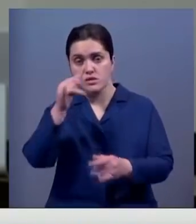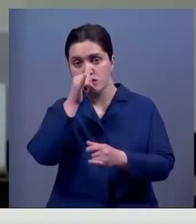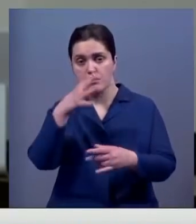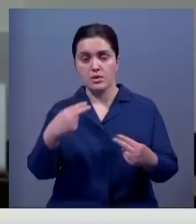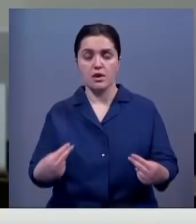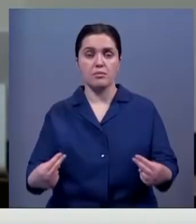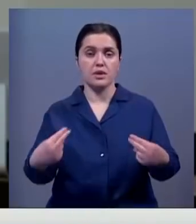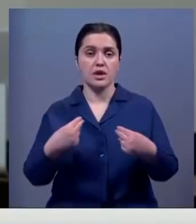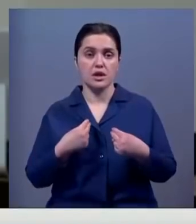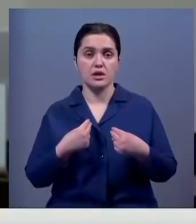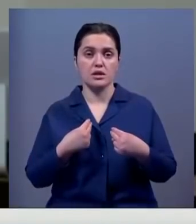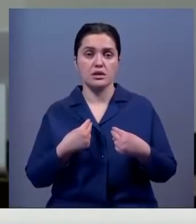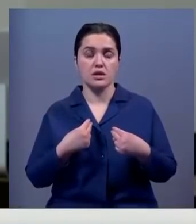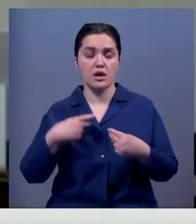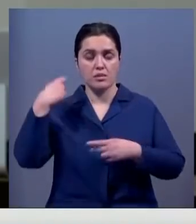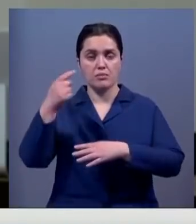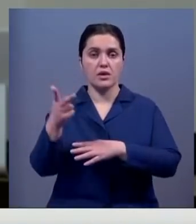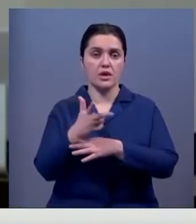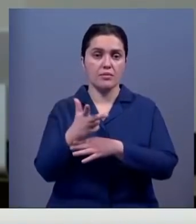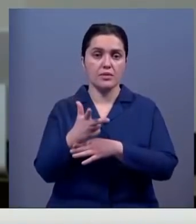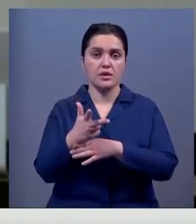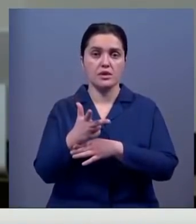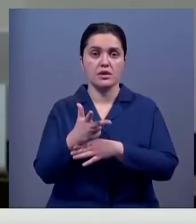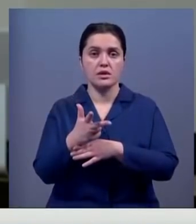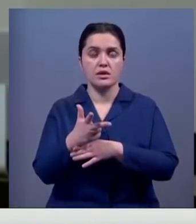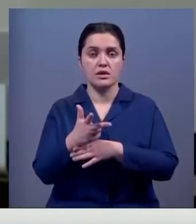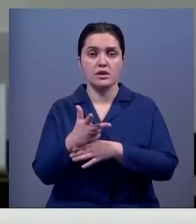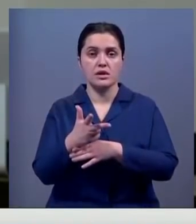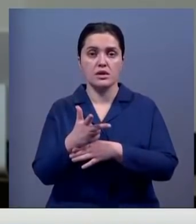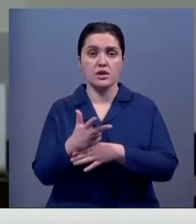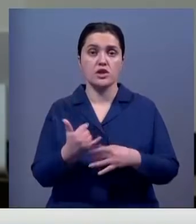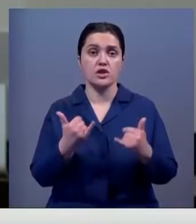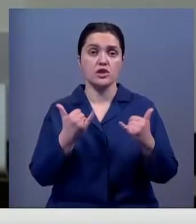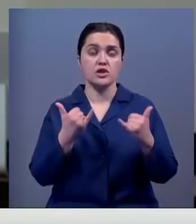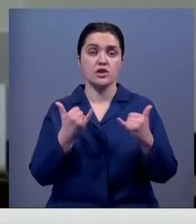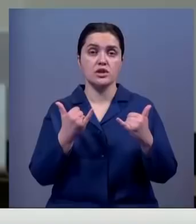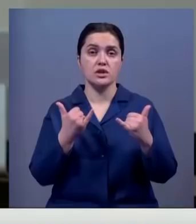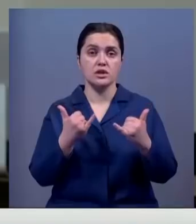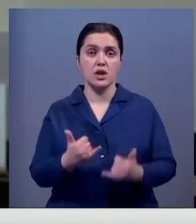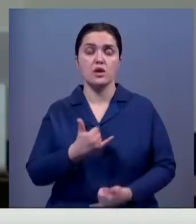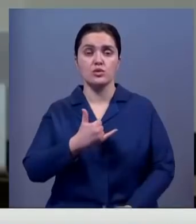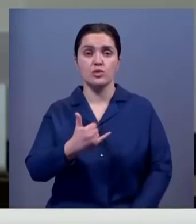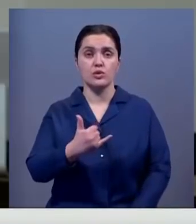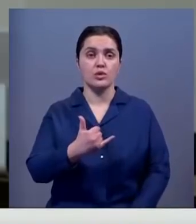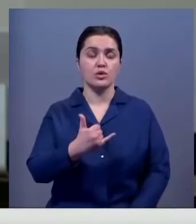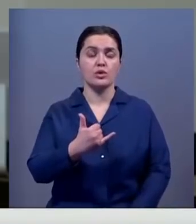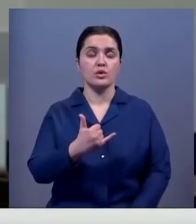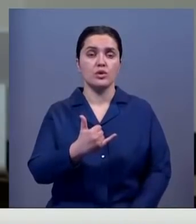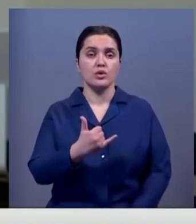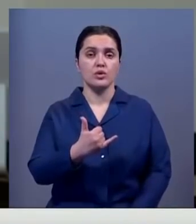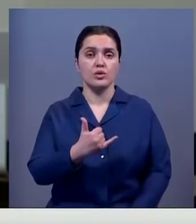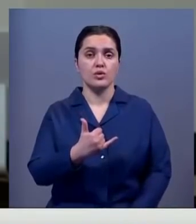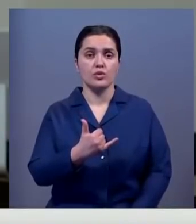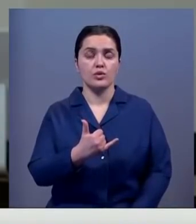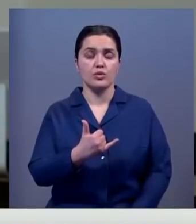приехать к съемкам. До последнего. И сейчас у нас, как